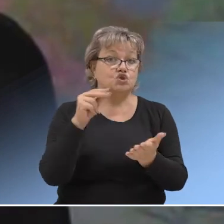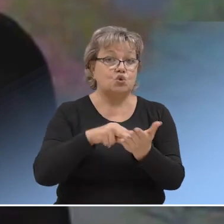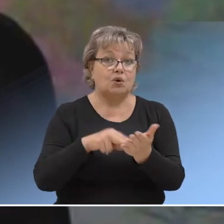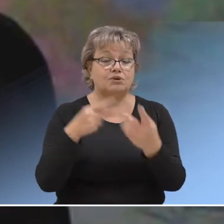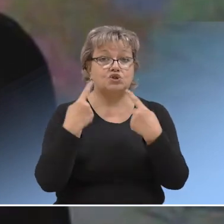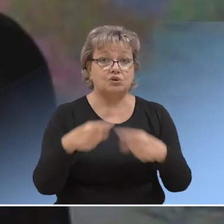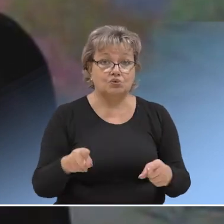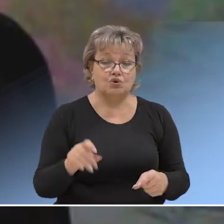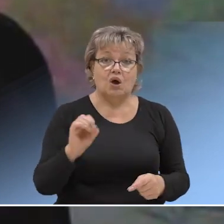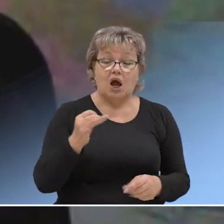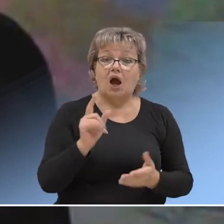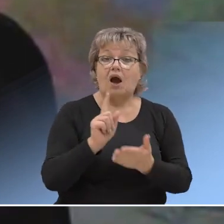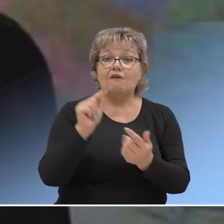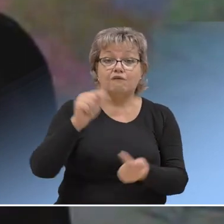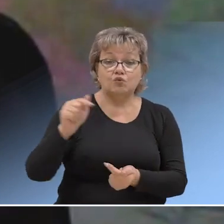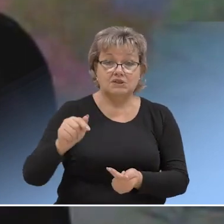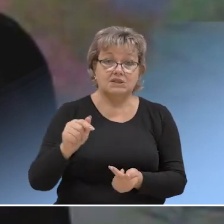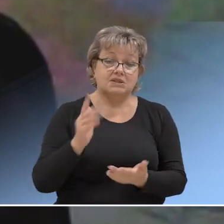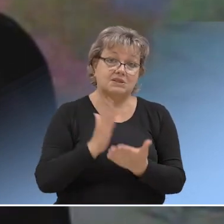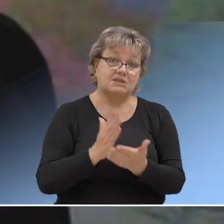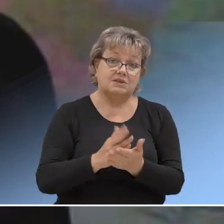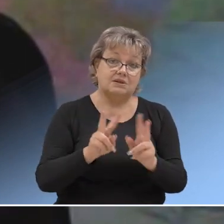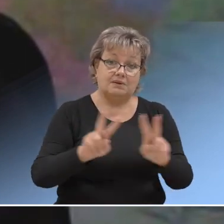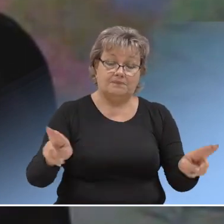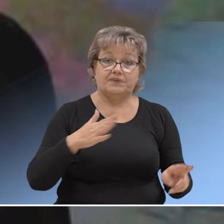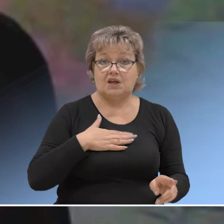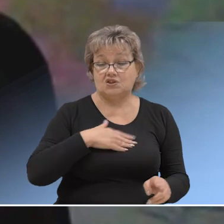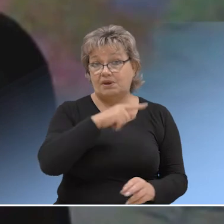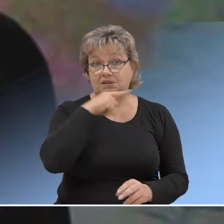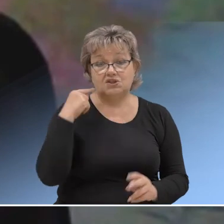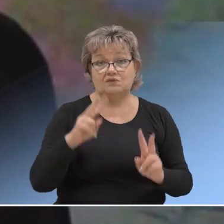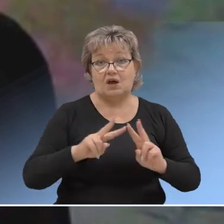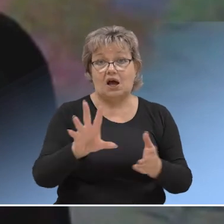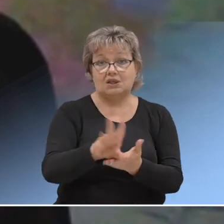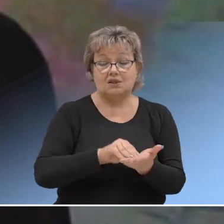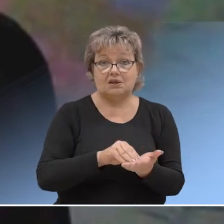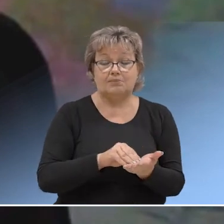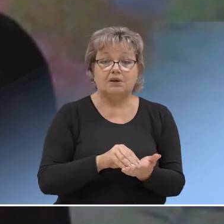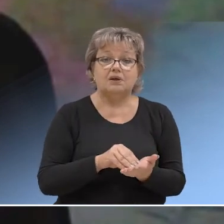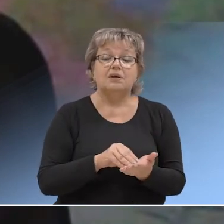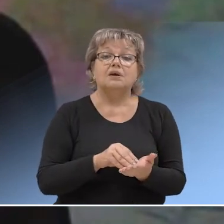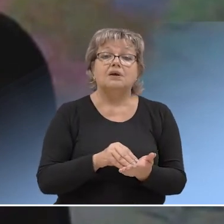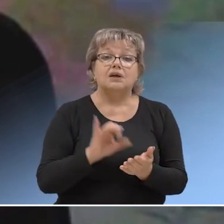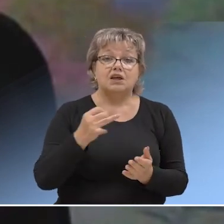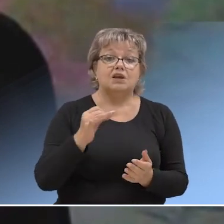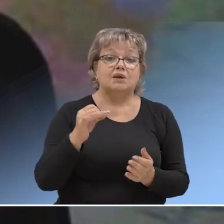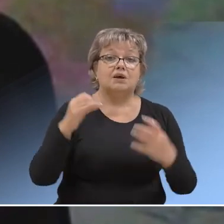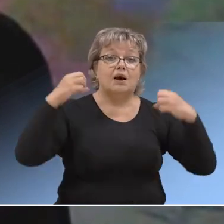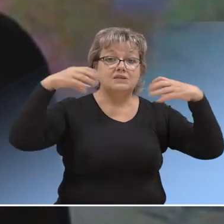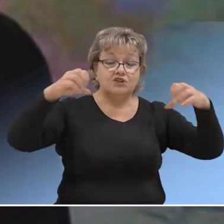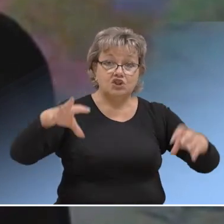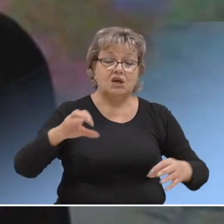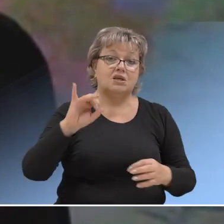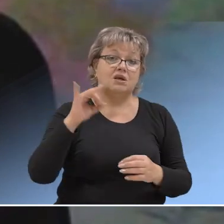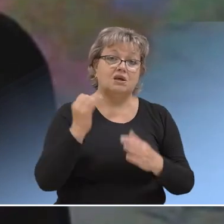и стоимость совершенно другую, а функционал зачастую сопоставим с нашими отечественными аналогами. То же самое касается и опор освещения,